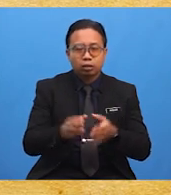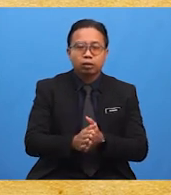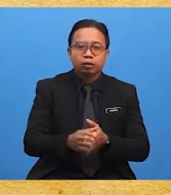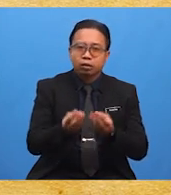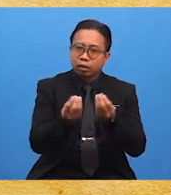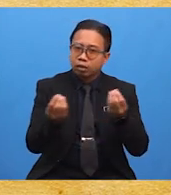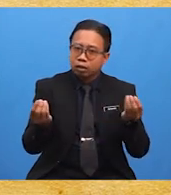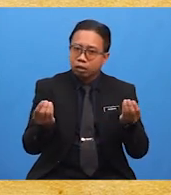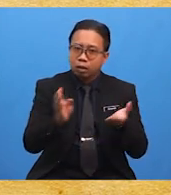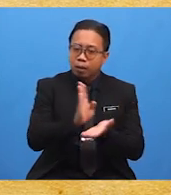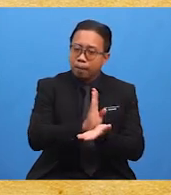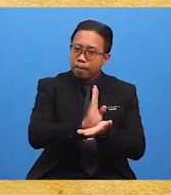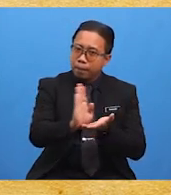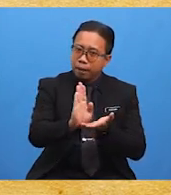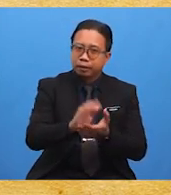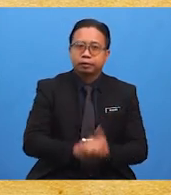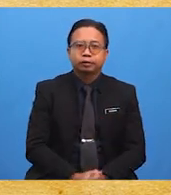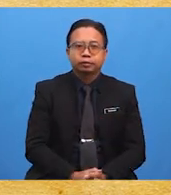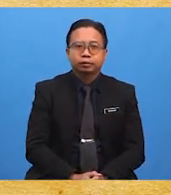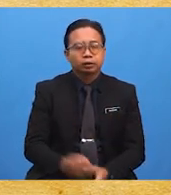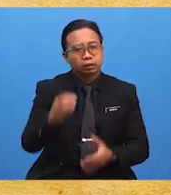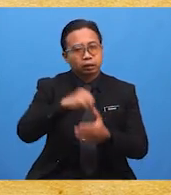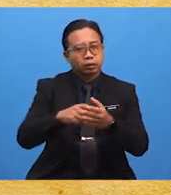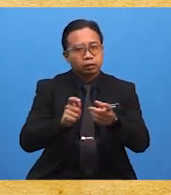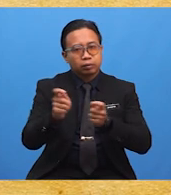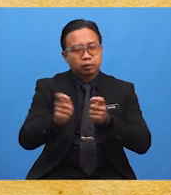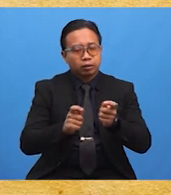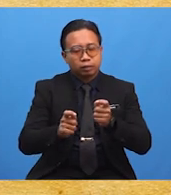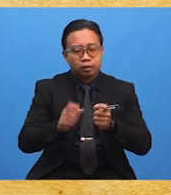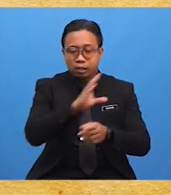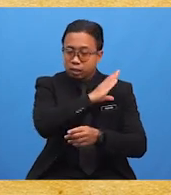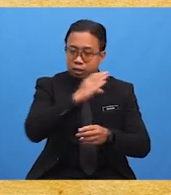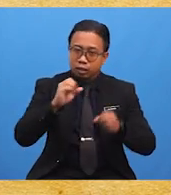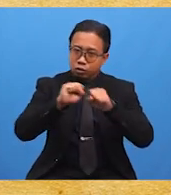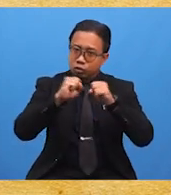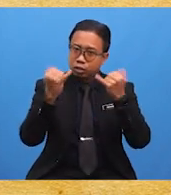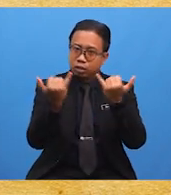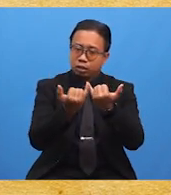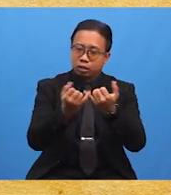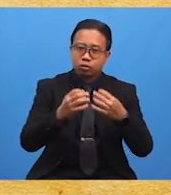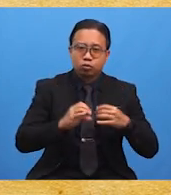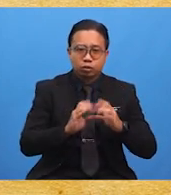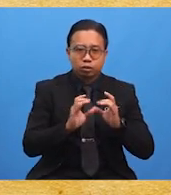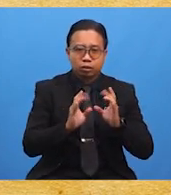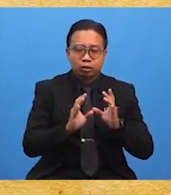dan menjadi ahli profesional dalam pentadbiran dan juga syarikat swasta.